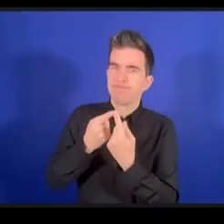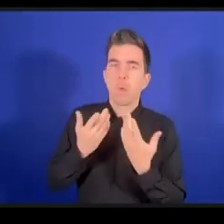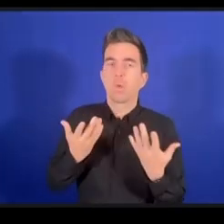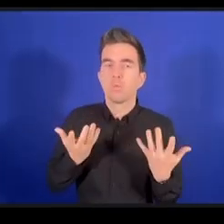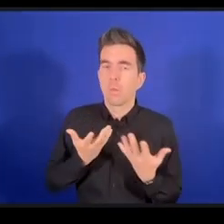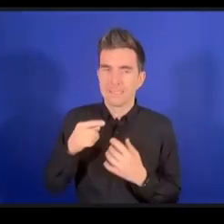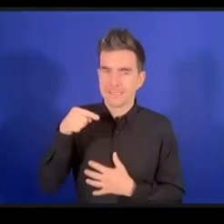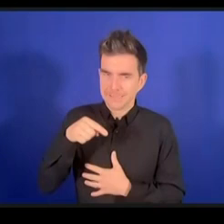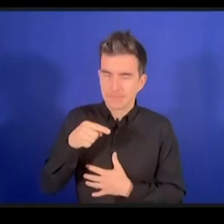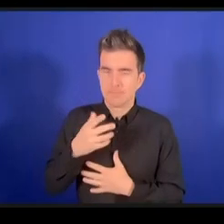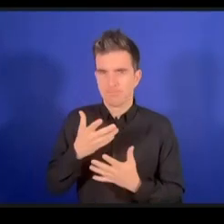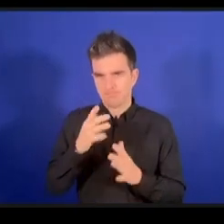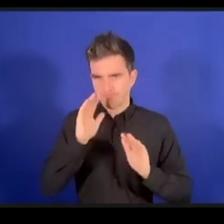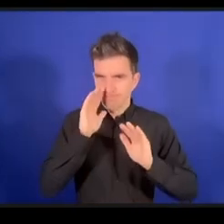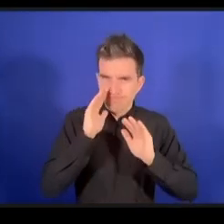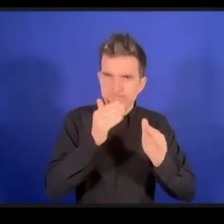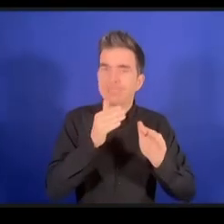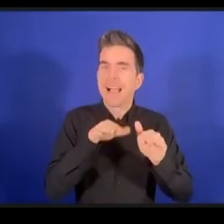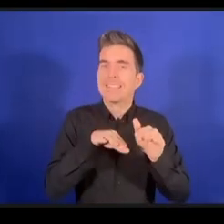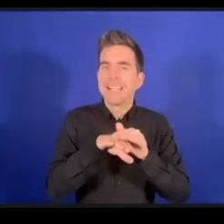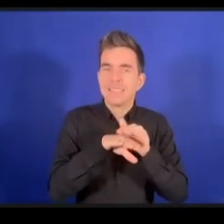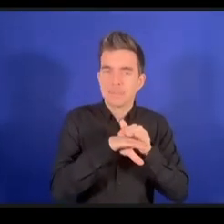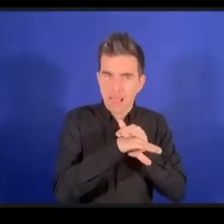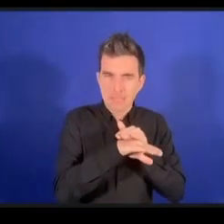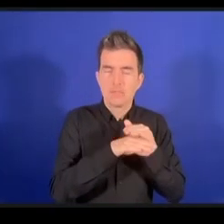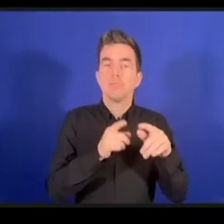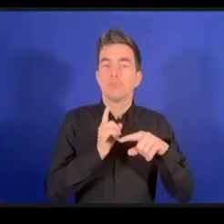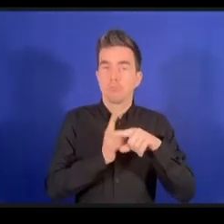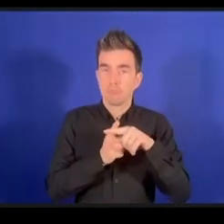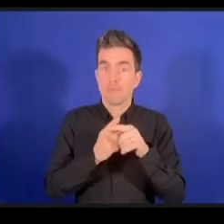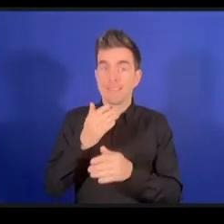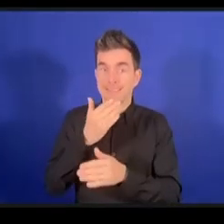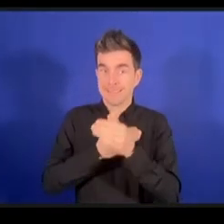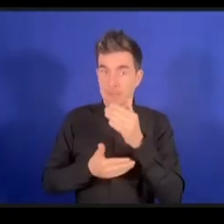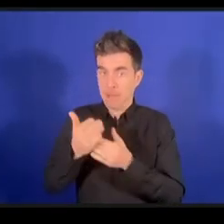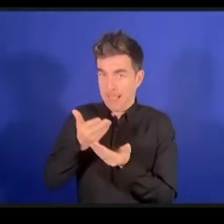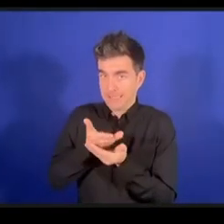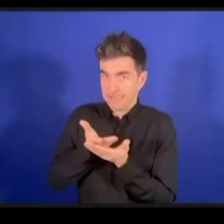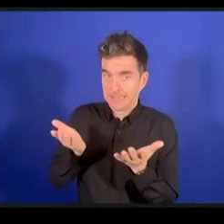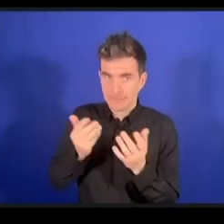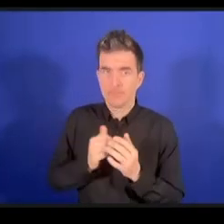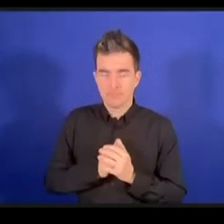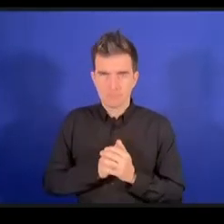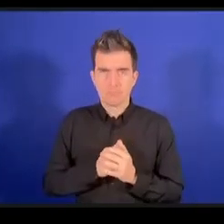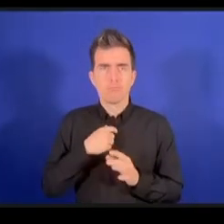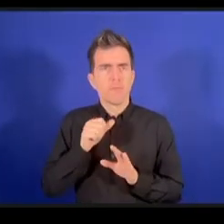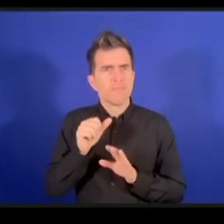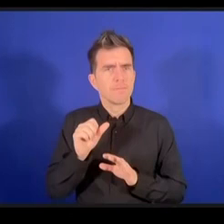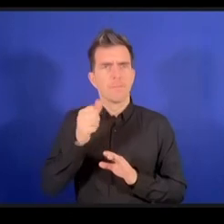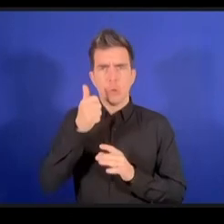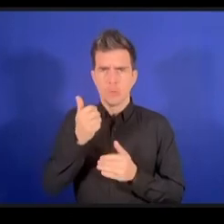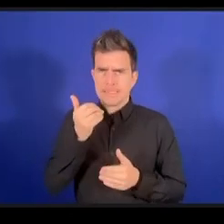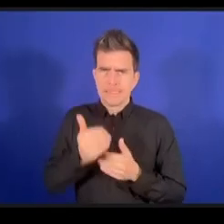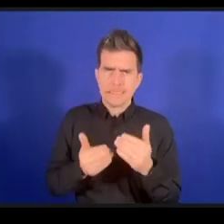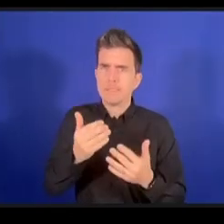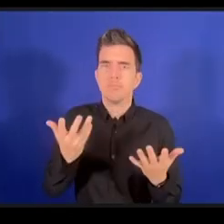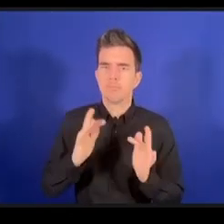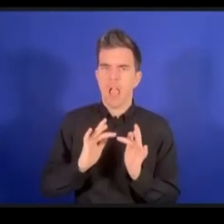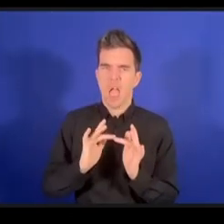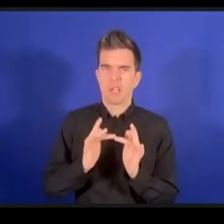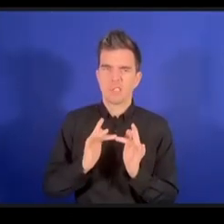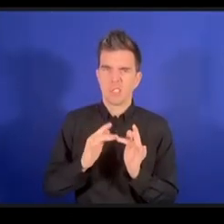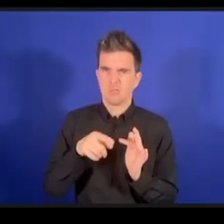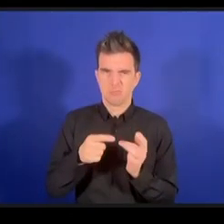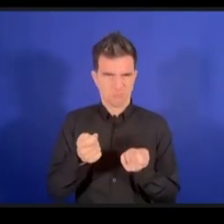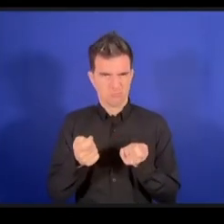الوصول والععاقة هو جعل منتدى إدارة الإنترنت أو